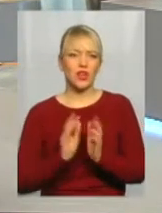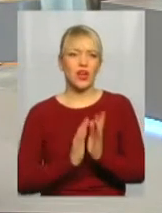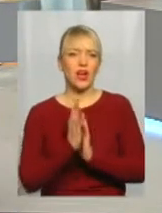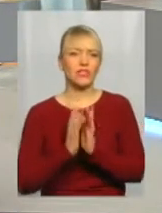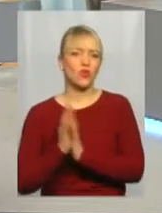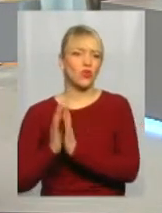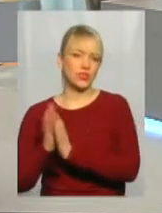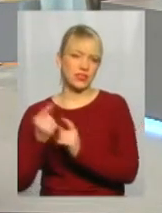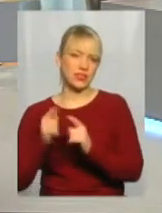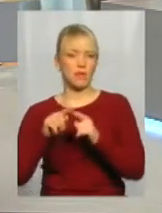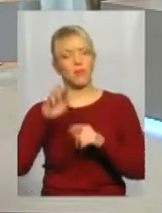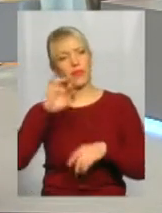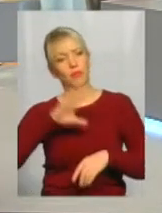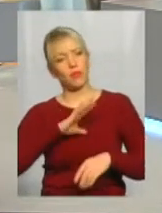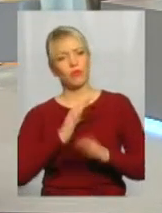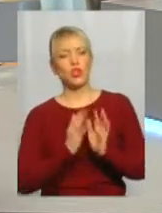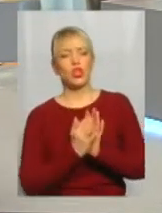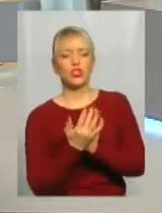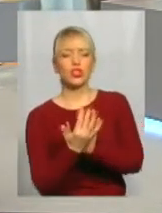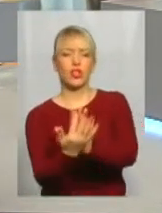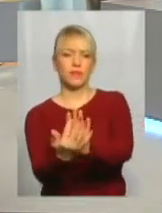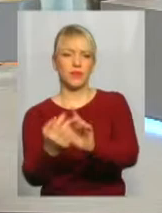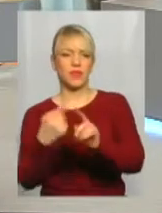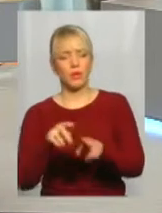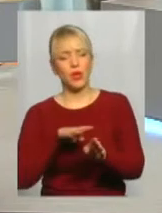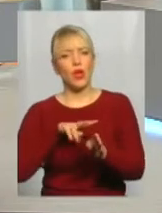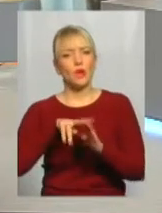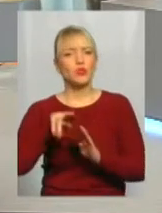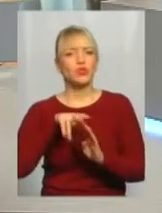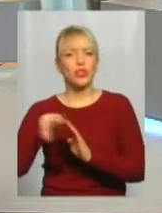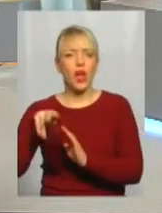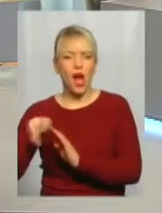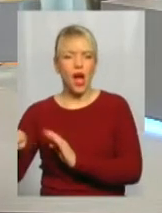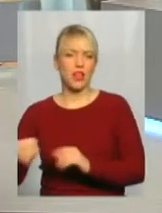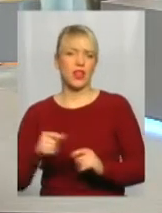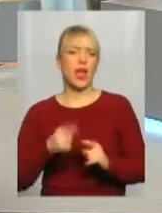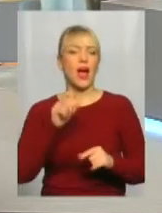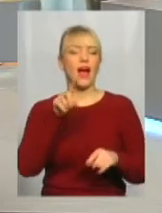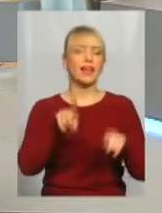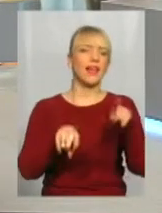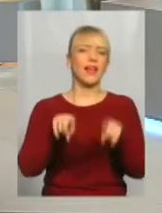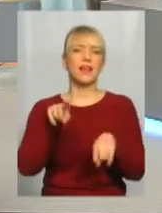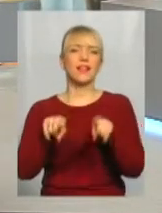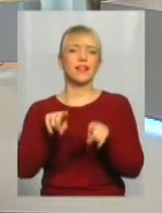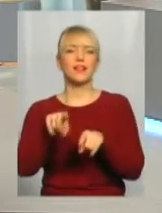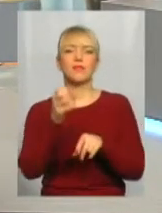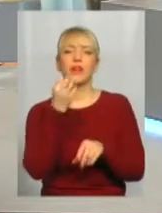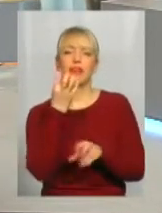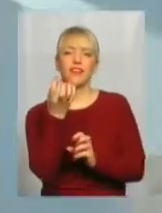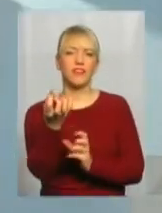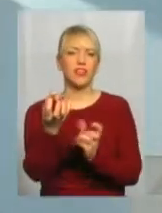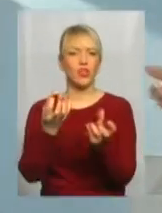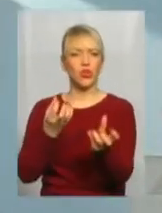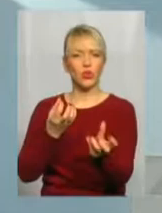оце був би такий шевченківський газончик, траву би підстригали. А де, не де, там отакі от квіточки.